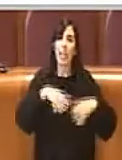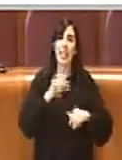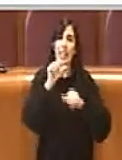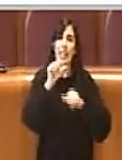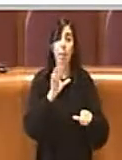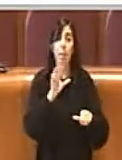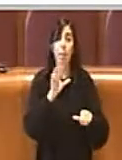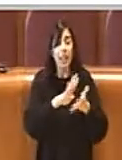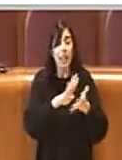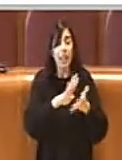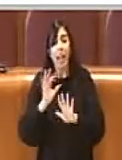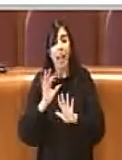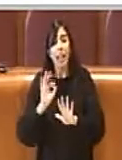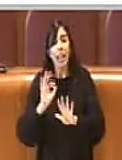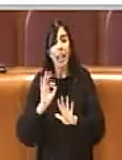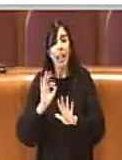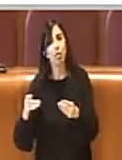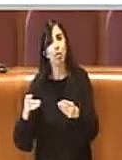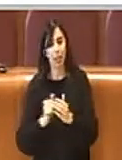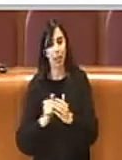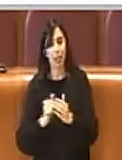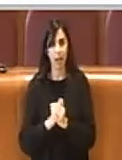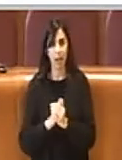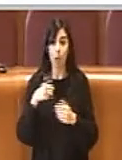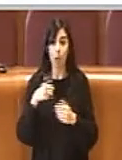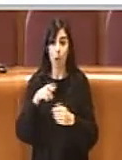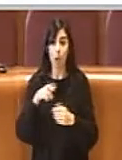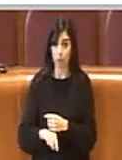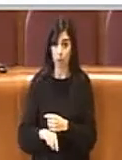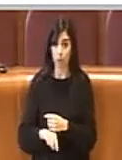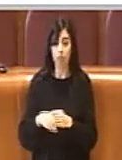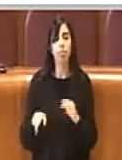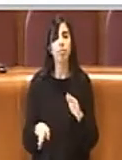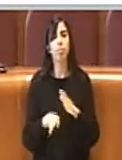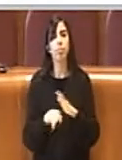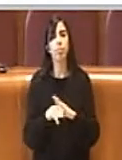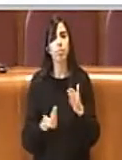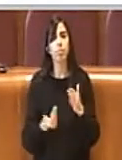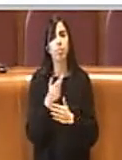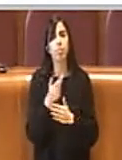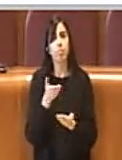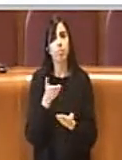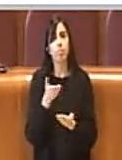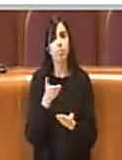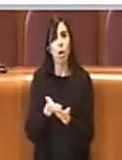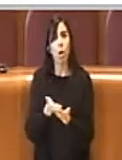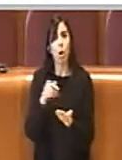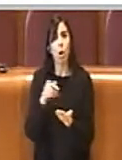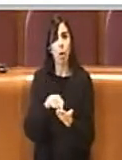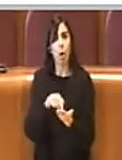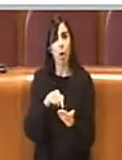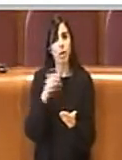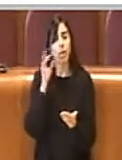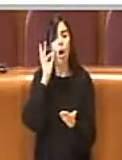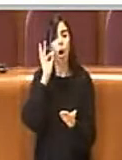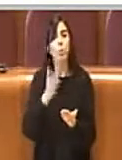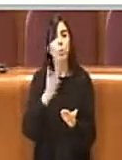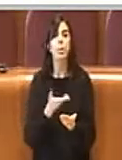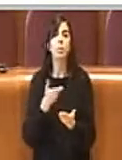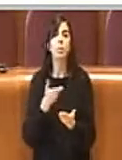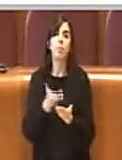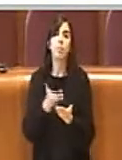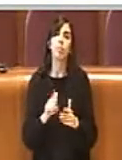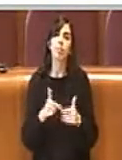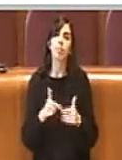digitale. Ed è per questo motivo che nasce questa proposta per fornire eh la